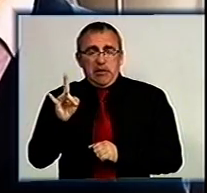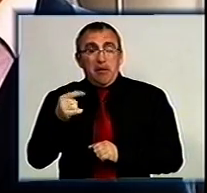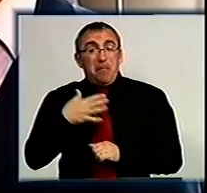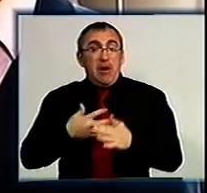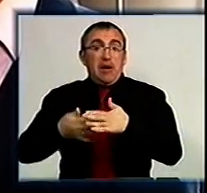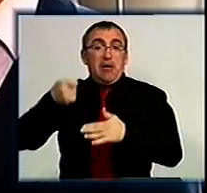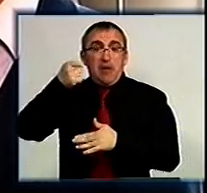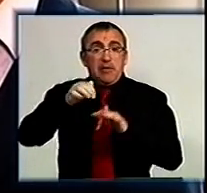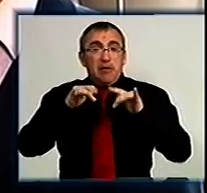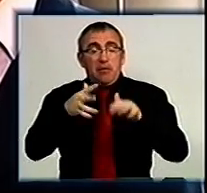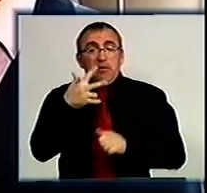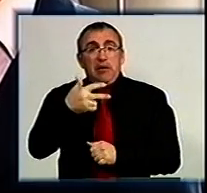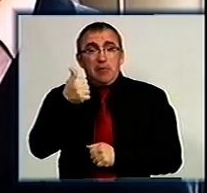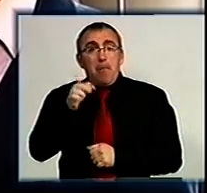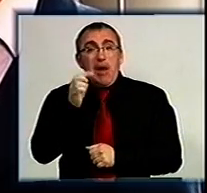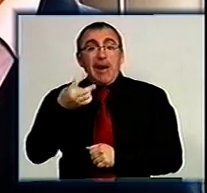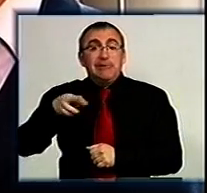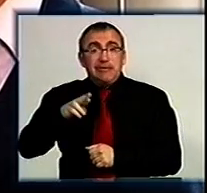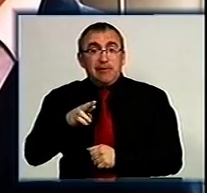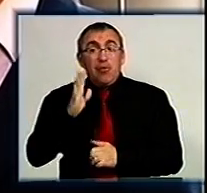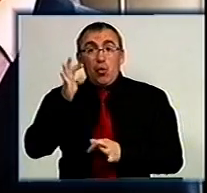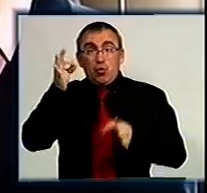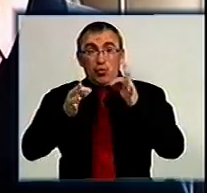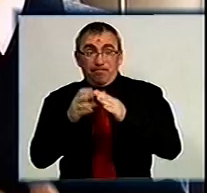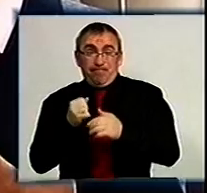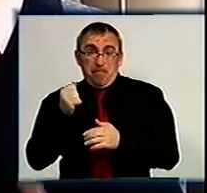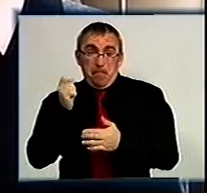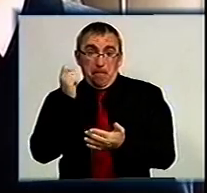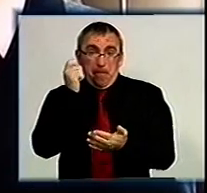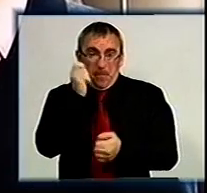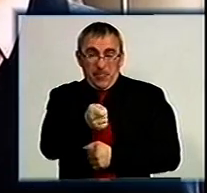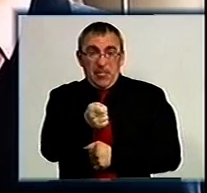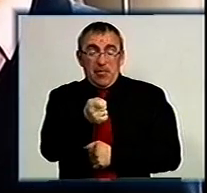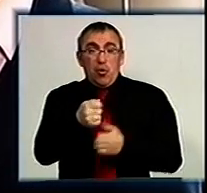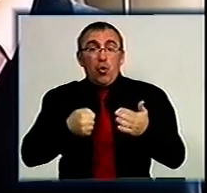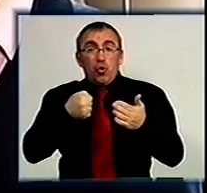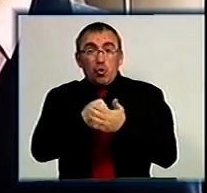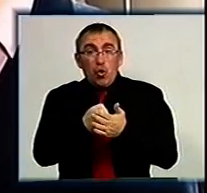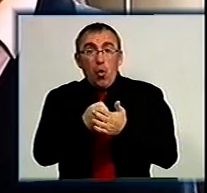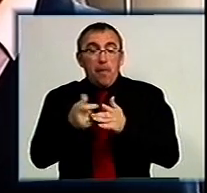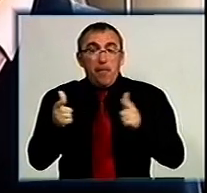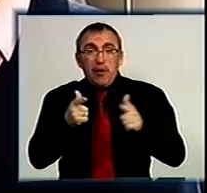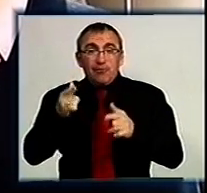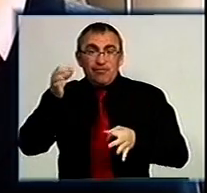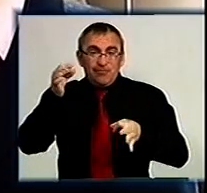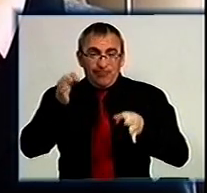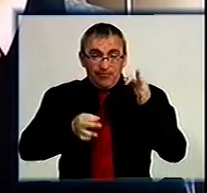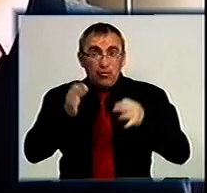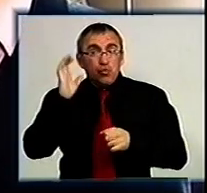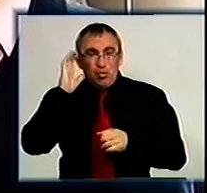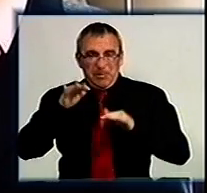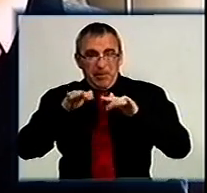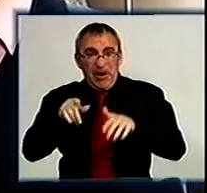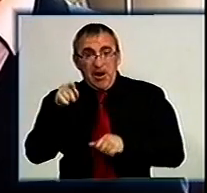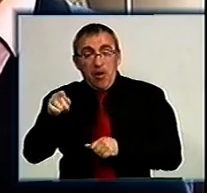Ми направили справу 31 березня. Як тільки суд призначає до підготовчого засідання слухання цієї справи,